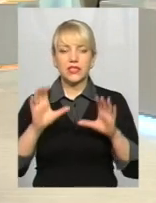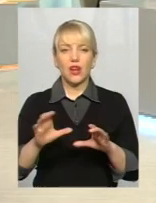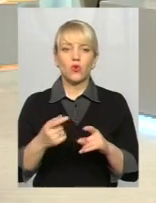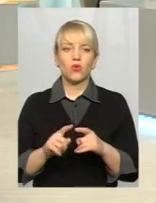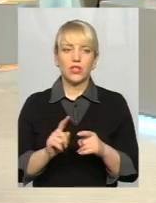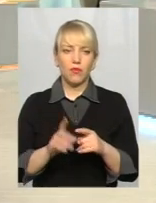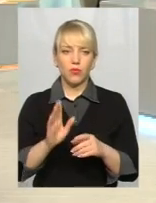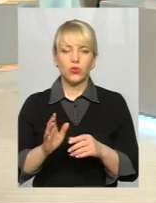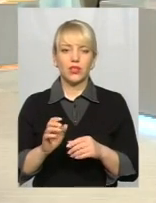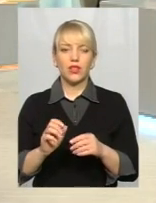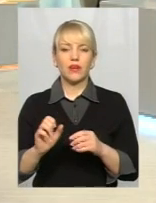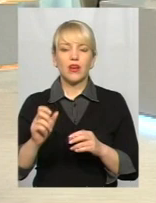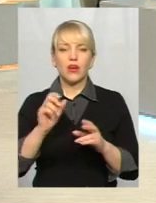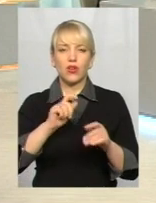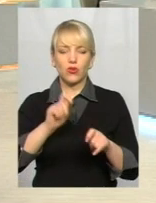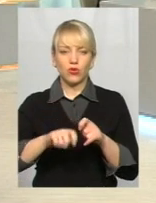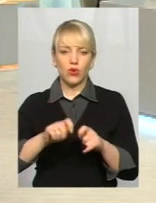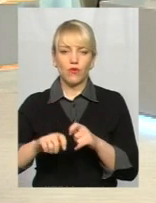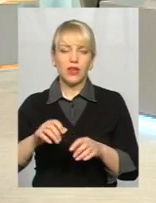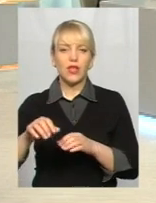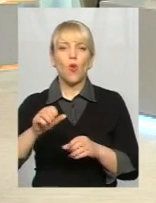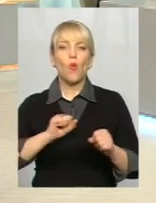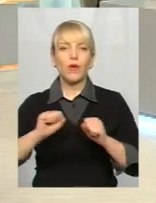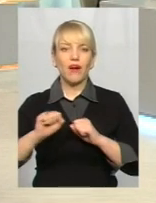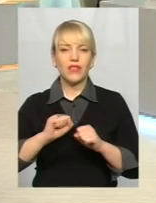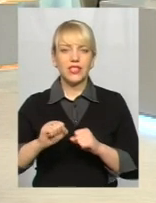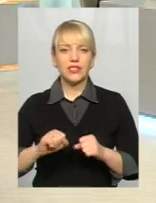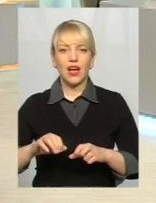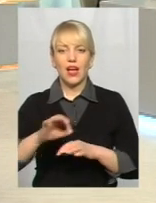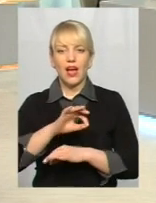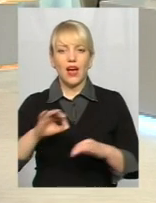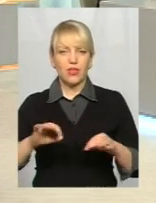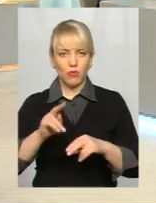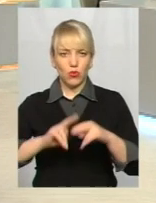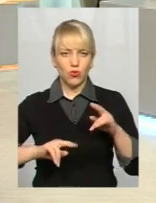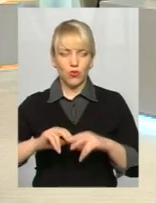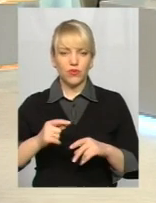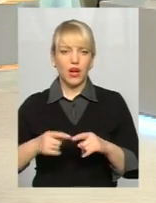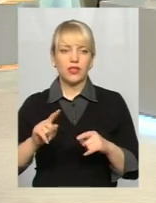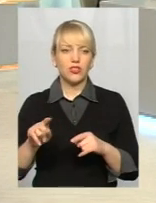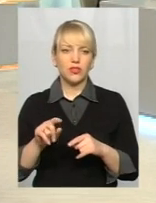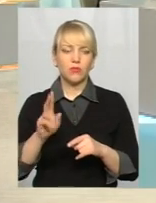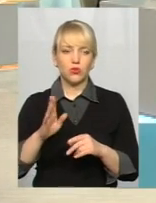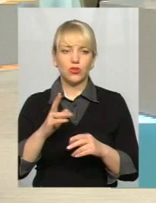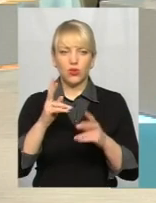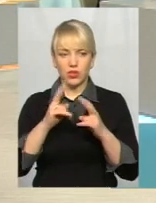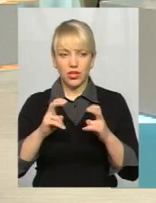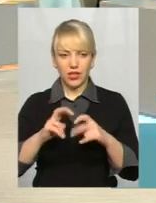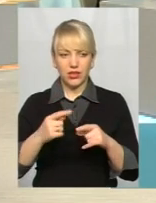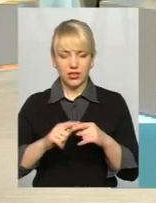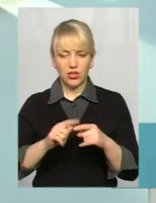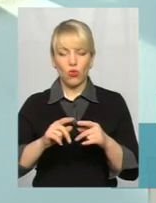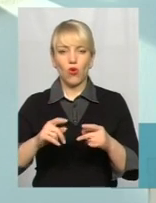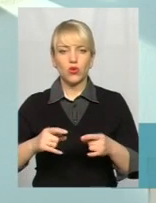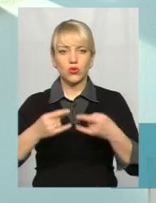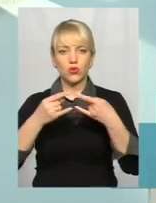управління архітектури та містобудування, тому що вони теж відповідають за ті конструкції щодо правильності розміщення згідно з тими дозволами, які були